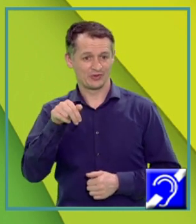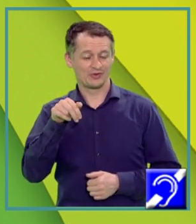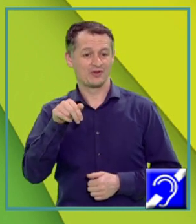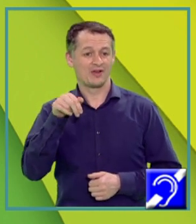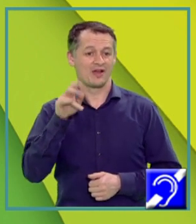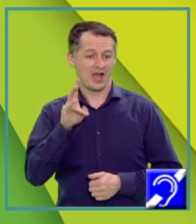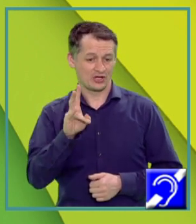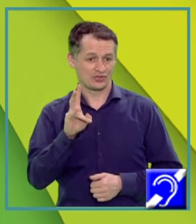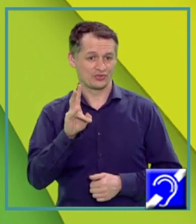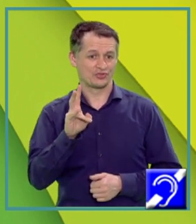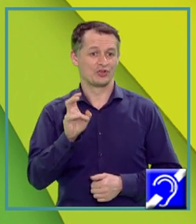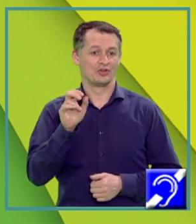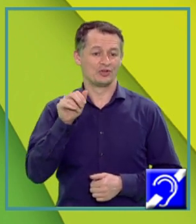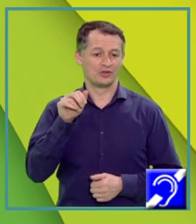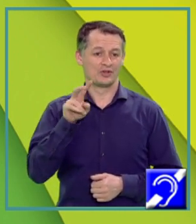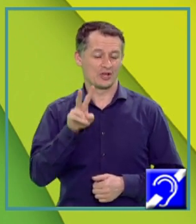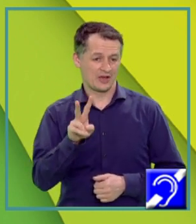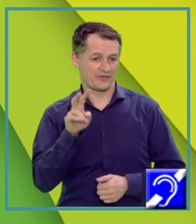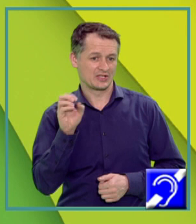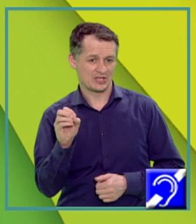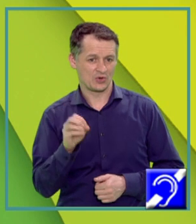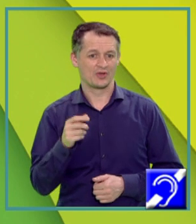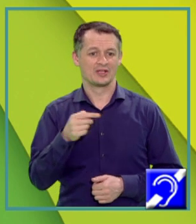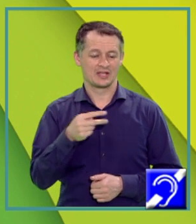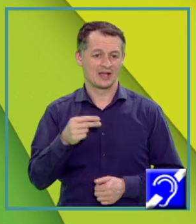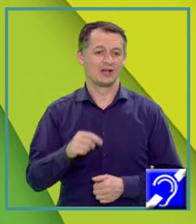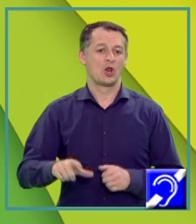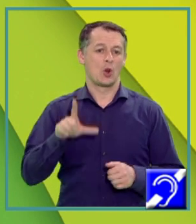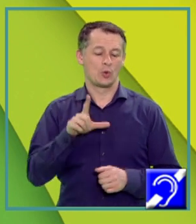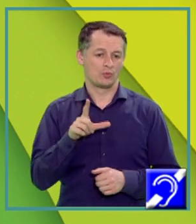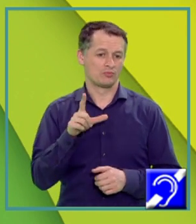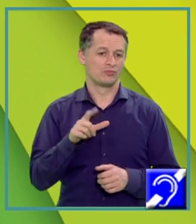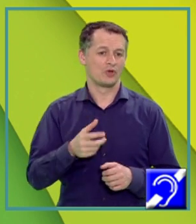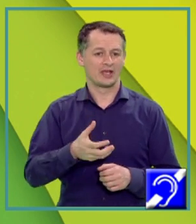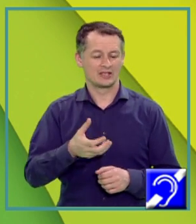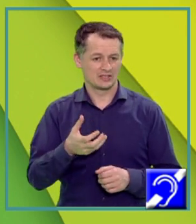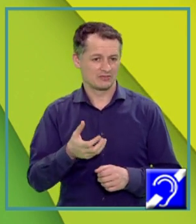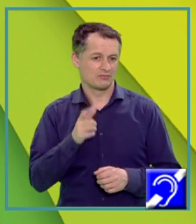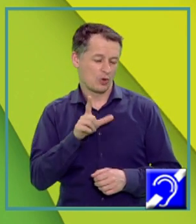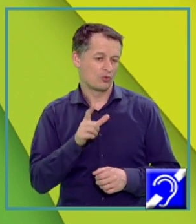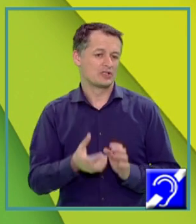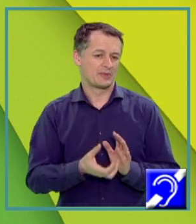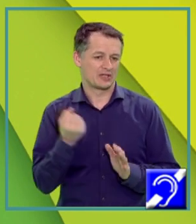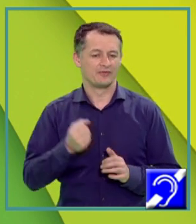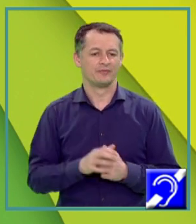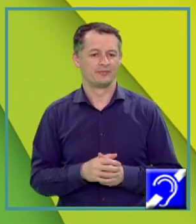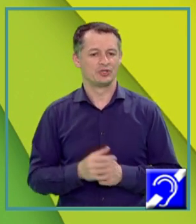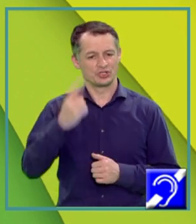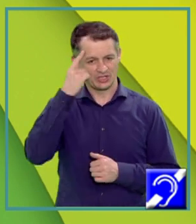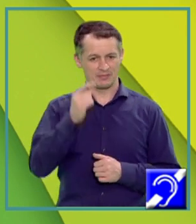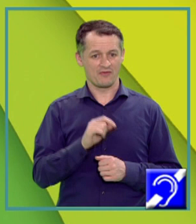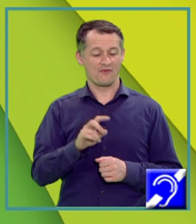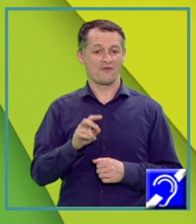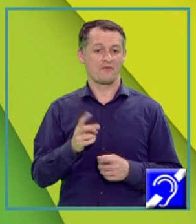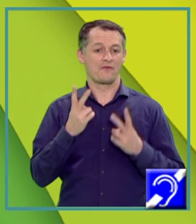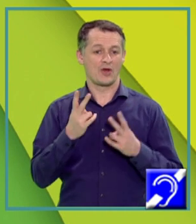cu lucrul mecanic de extracție a electronului din materialul respectiv Știind valoarea constantei